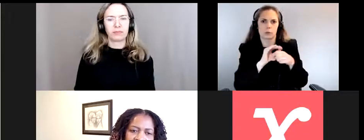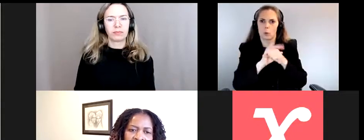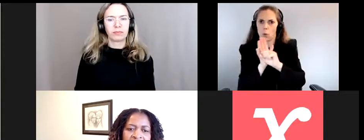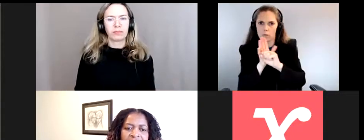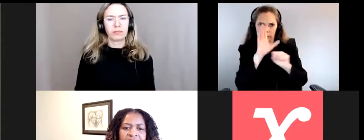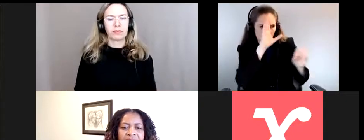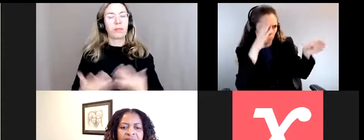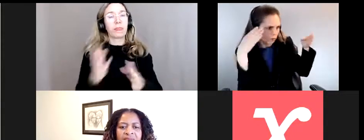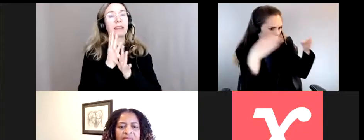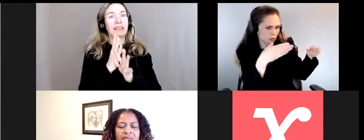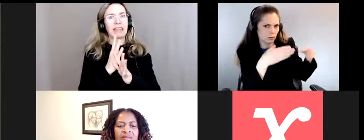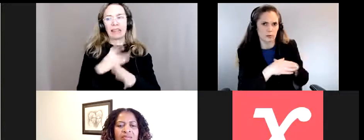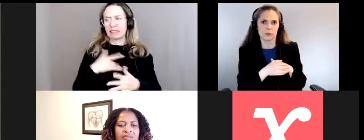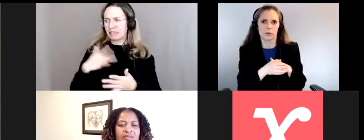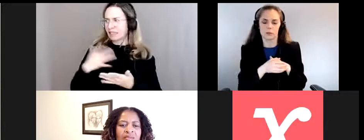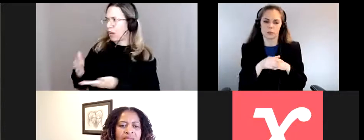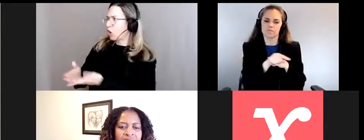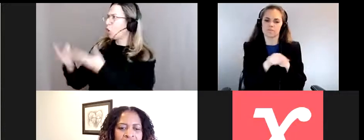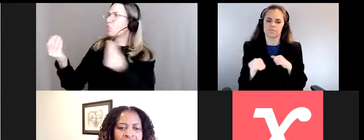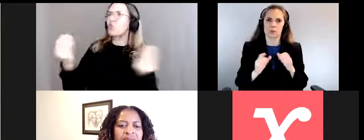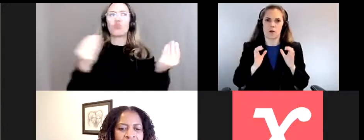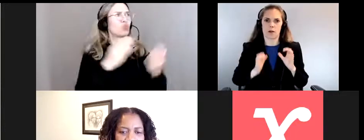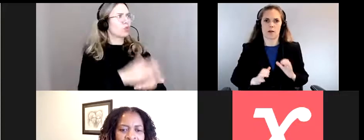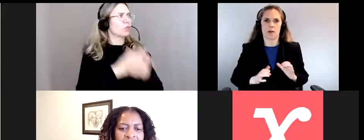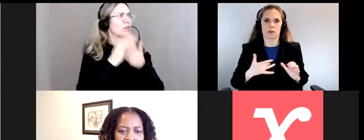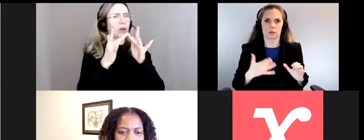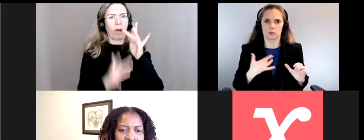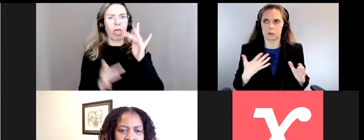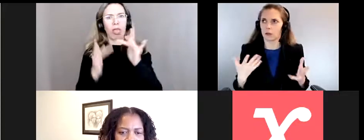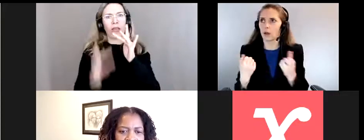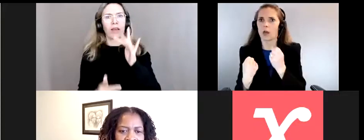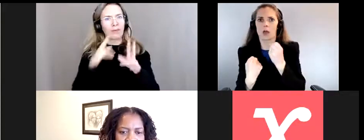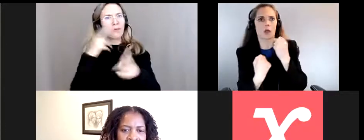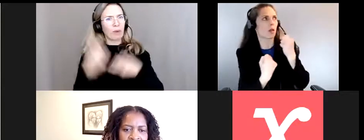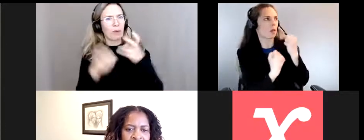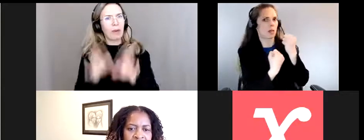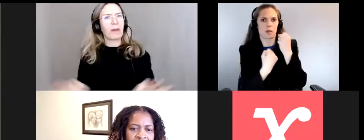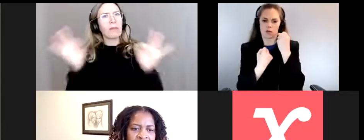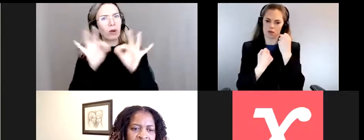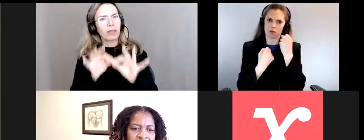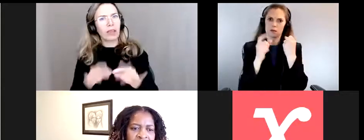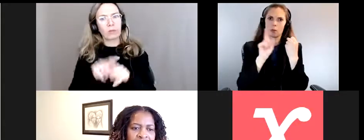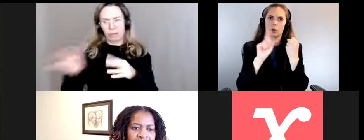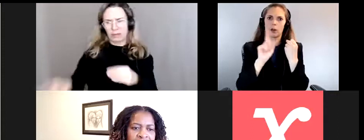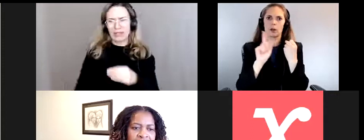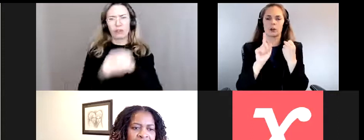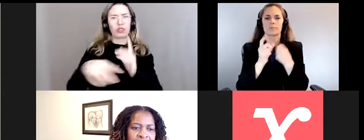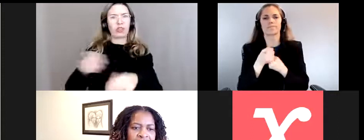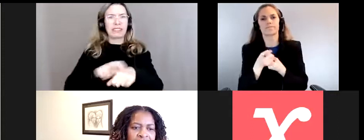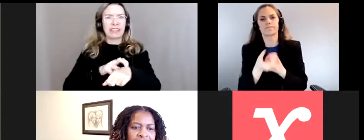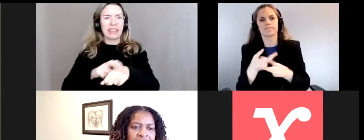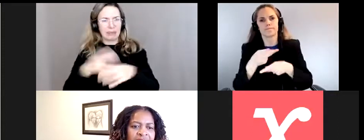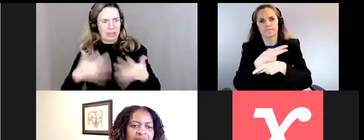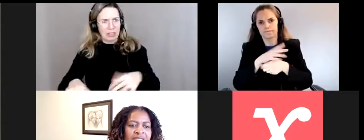Nos clients se sentaient un peu déconnectés des ressources de support, qui était un problème très important et a aussi simplement ajouté du stress à une situation qui était déjà